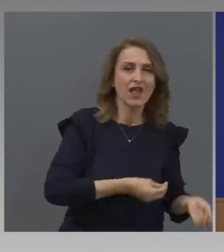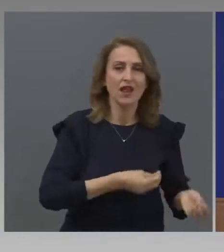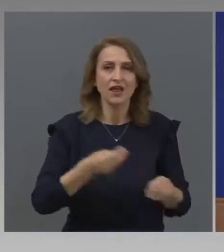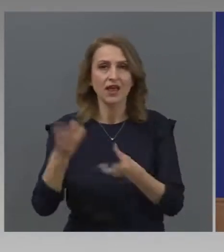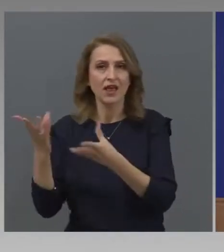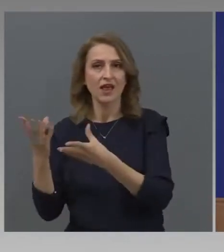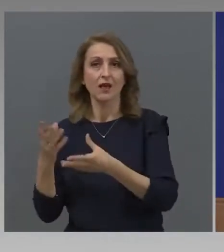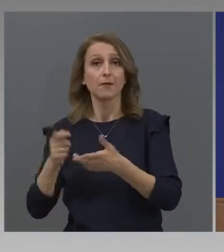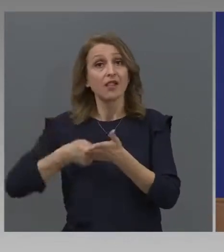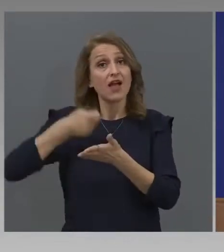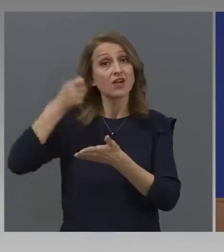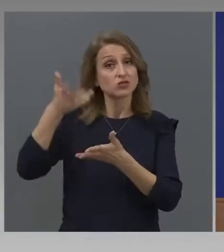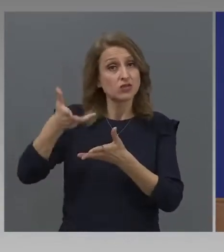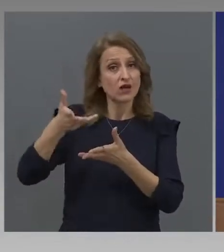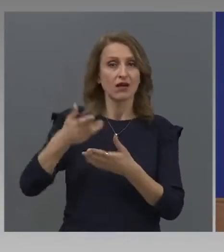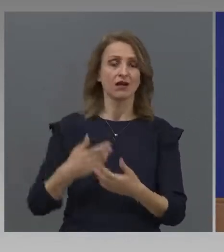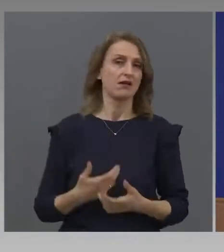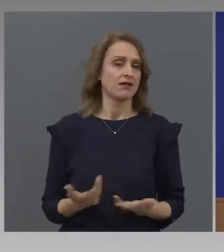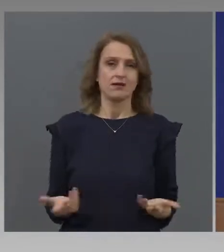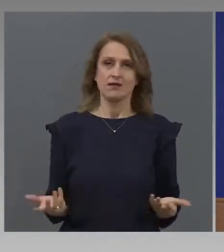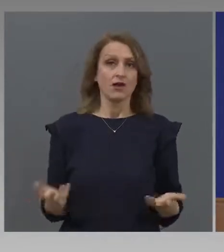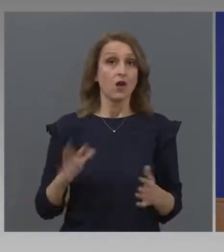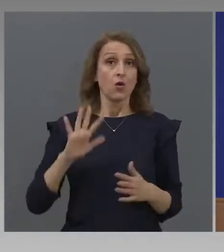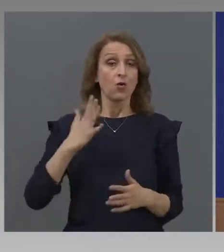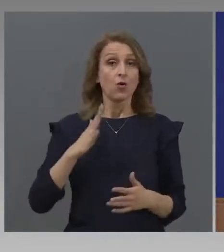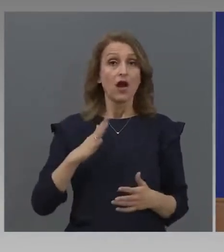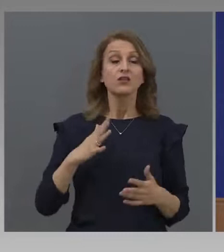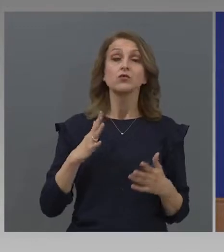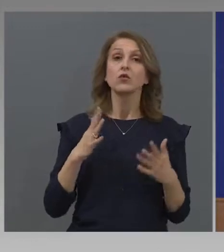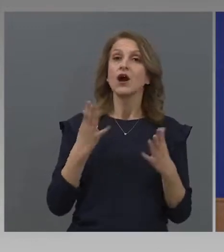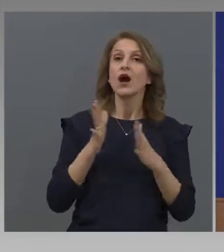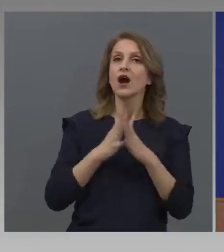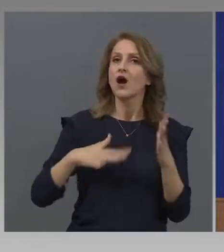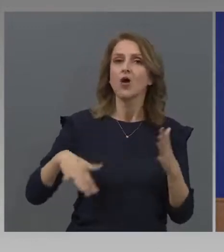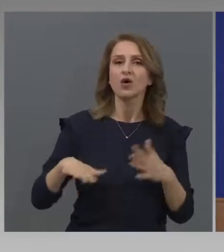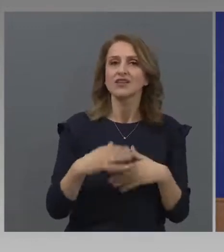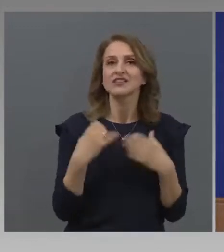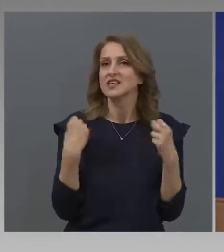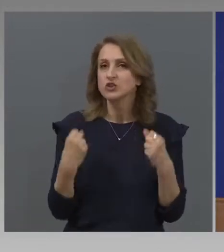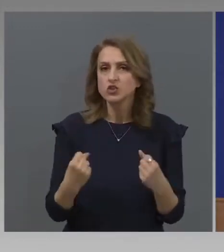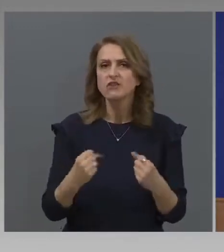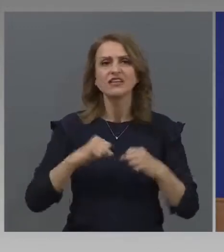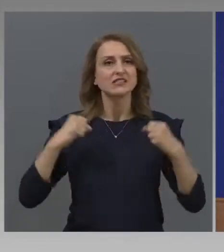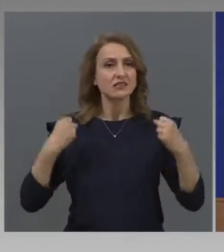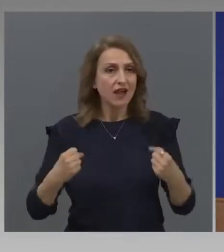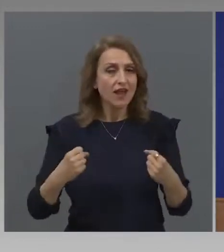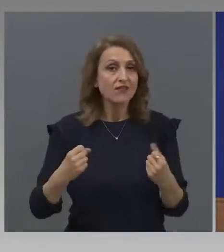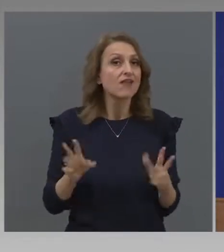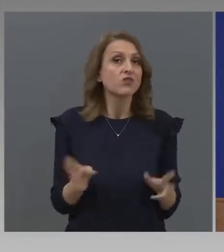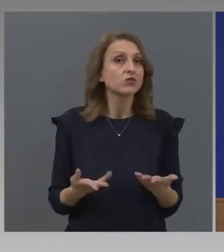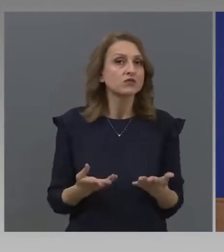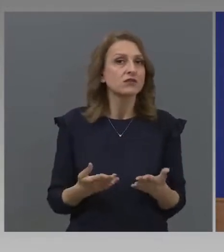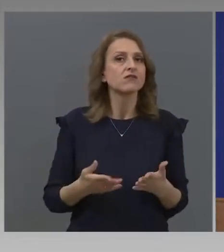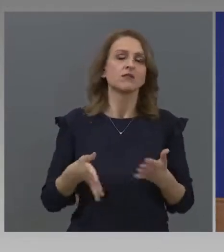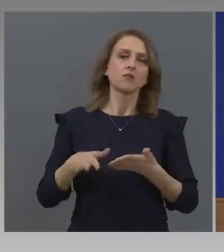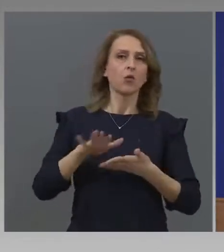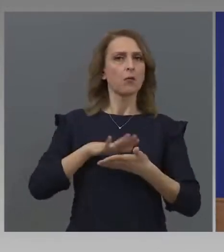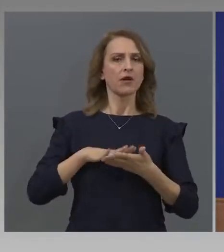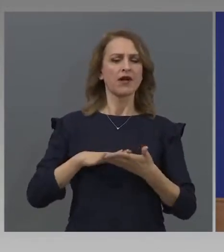Репарации е плащала. А когато народът бил жив и здрав, се възстановява и тръгва напред.